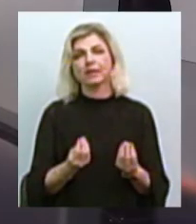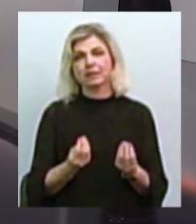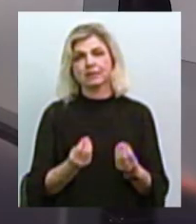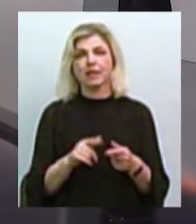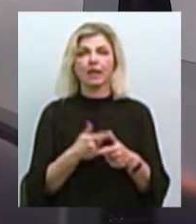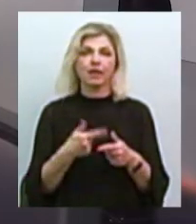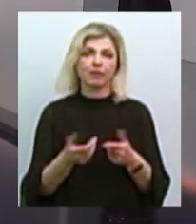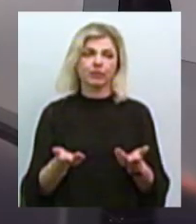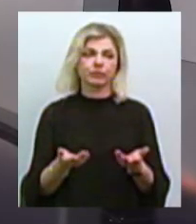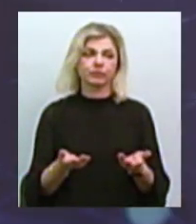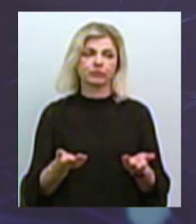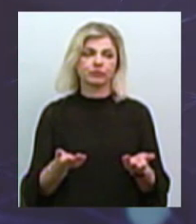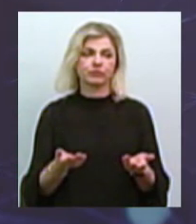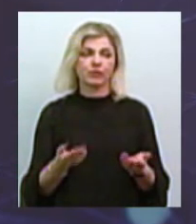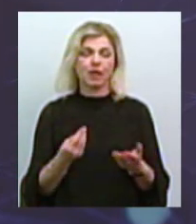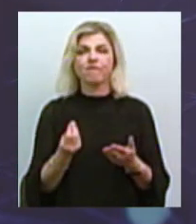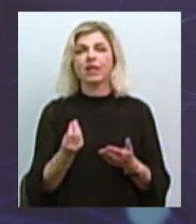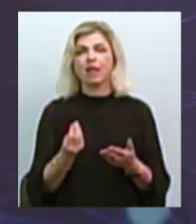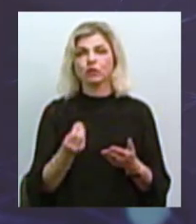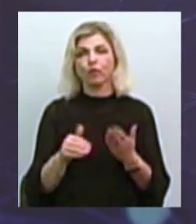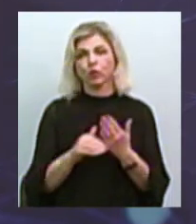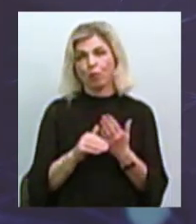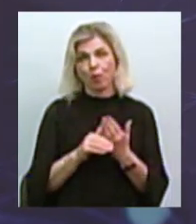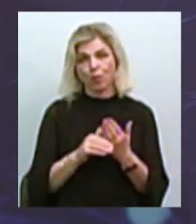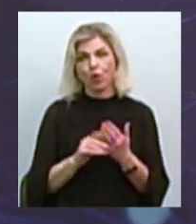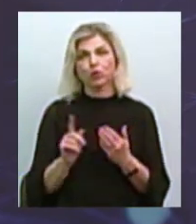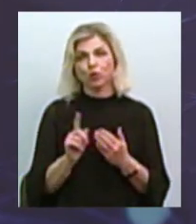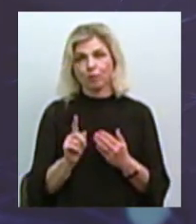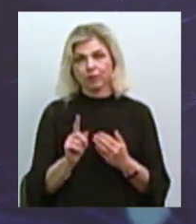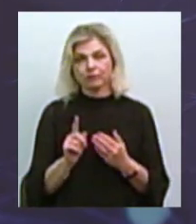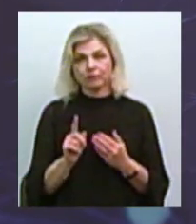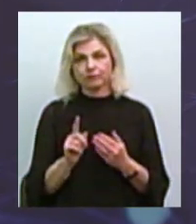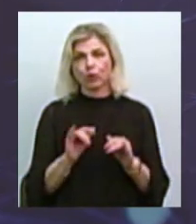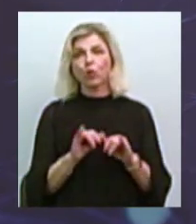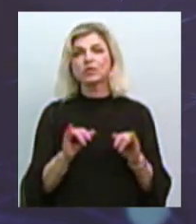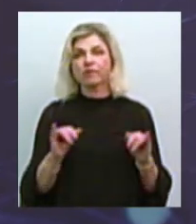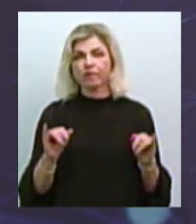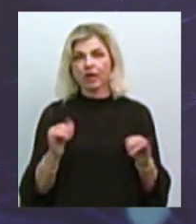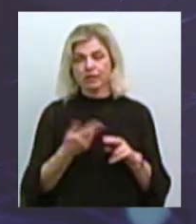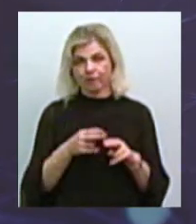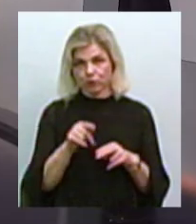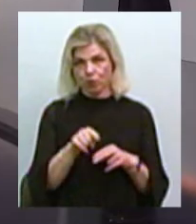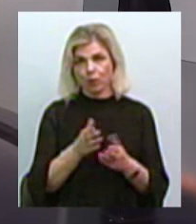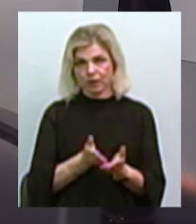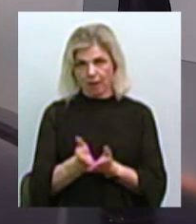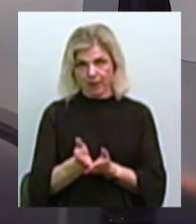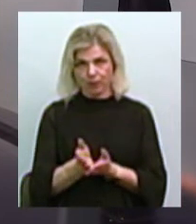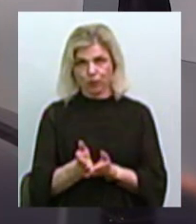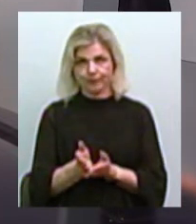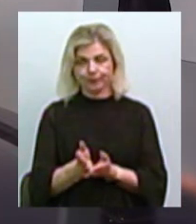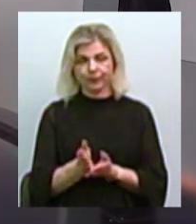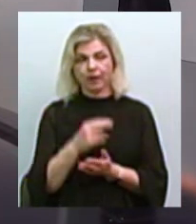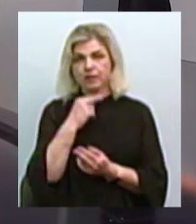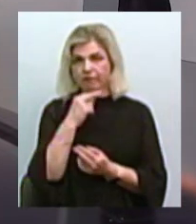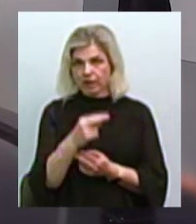чи якоюсь фінансовою допомогою, щоб розвиватись саме в цьому напрямку? Зверну